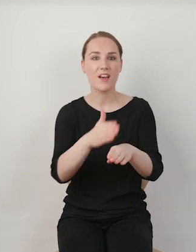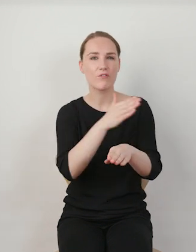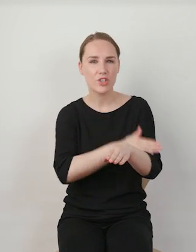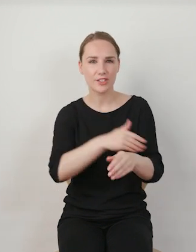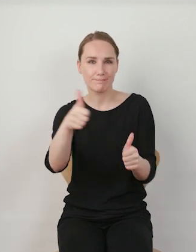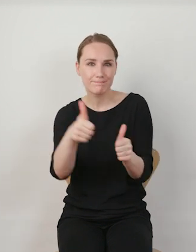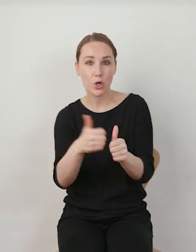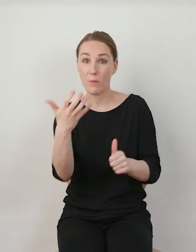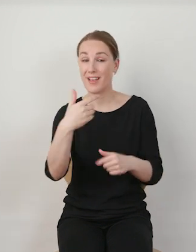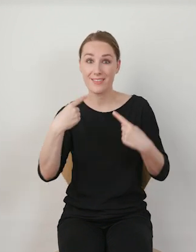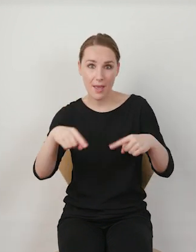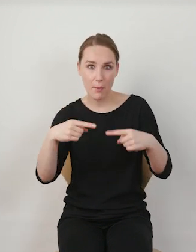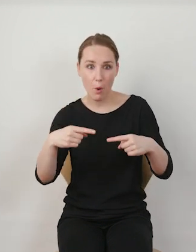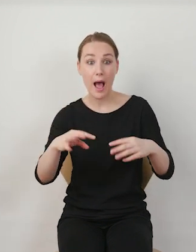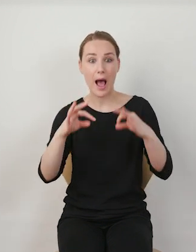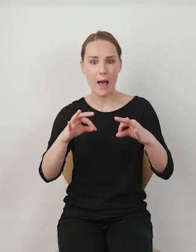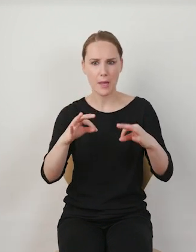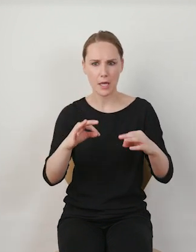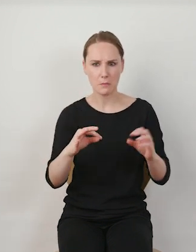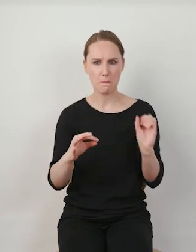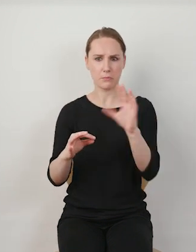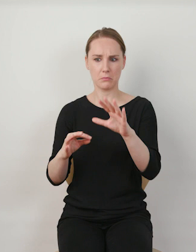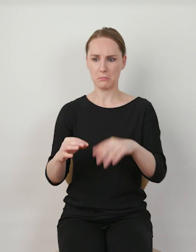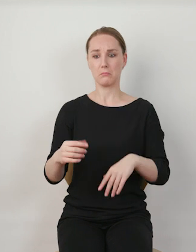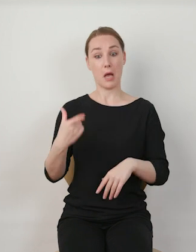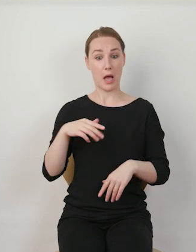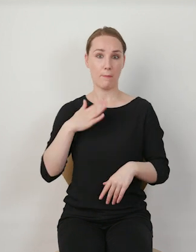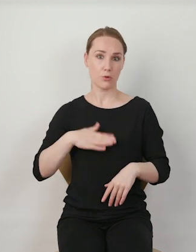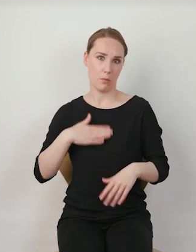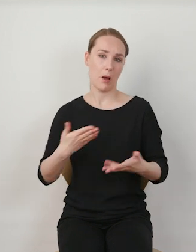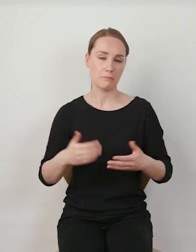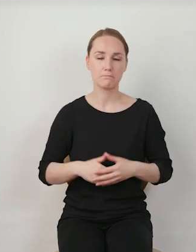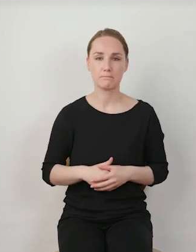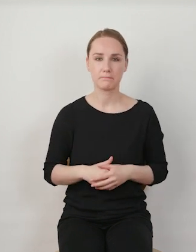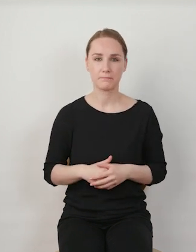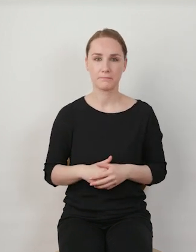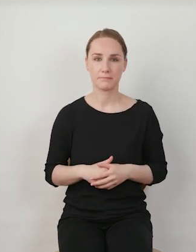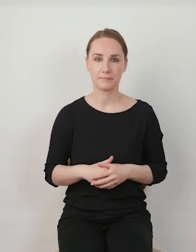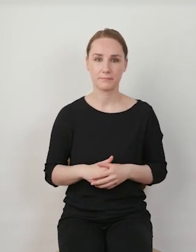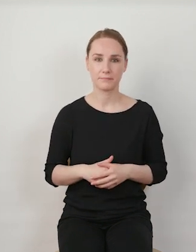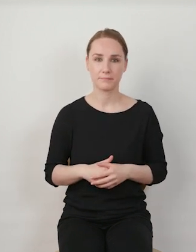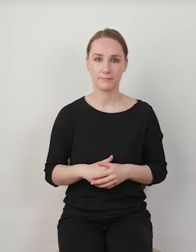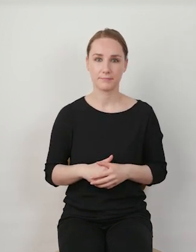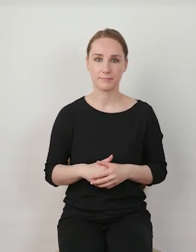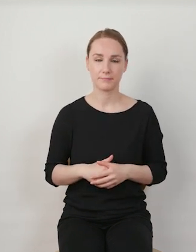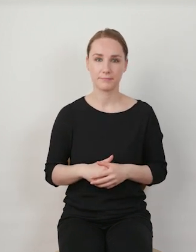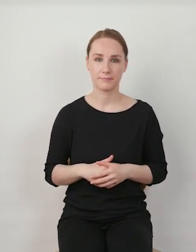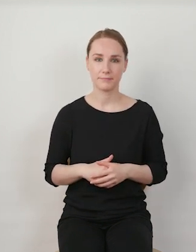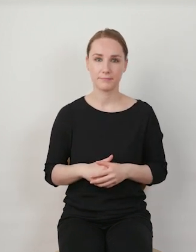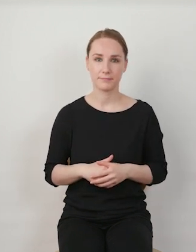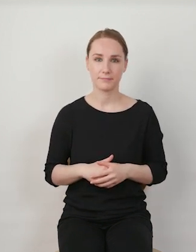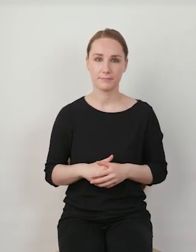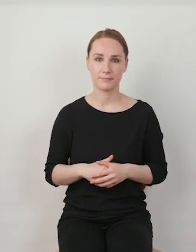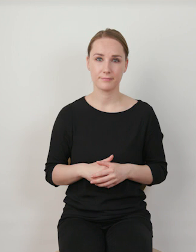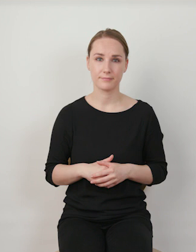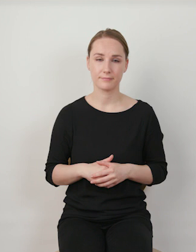które wcześniej nie śledziły mojego profilu, a zaczęły to robić w momencie, kiedy zobaczyły po raz pierwszy ten wpis. Tym